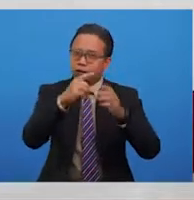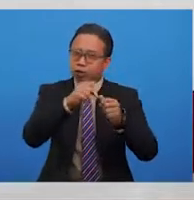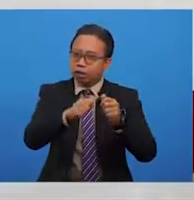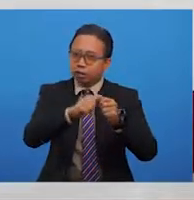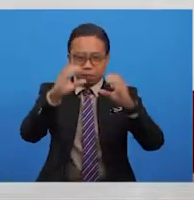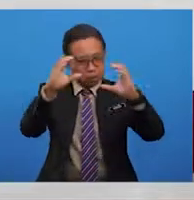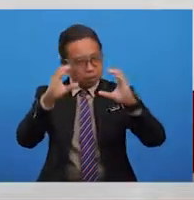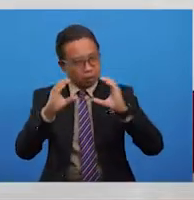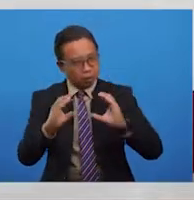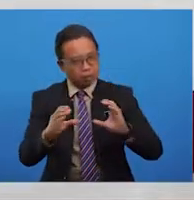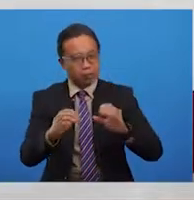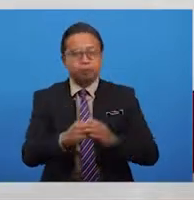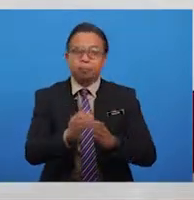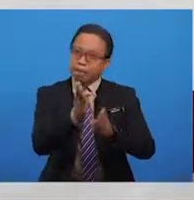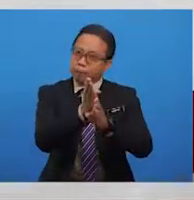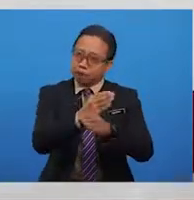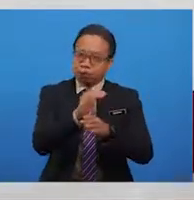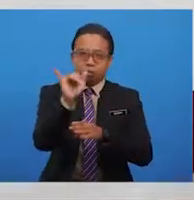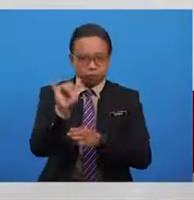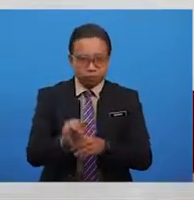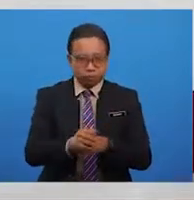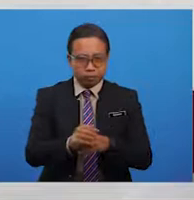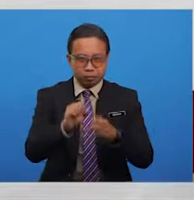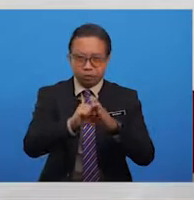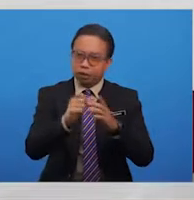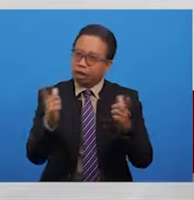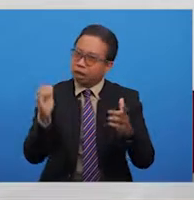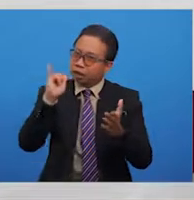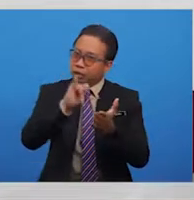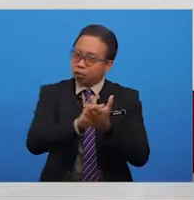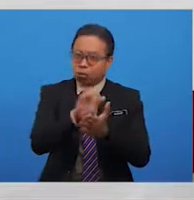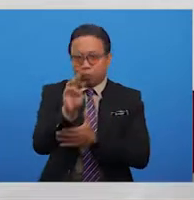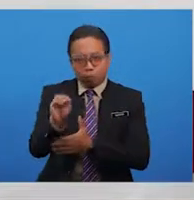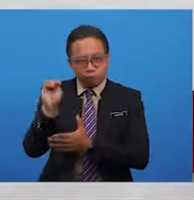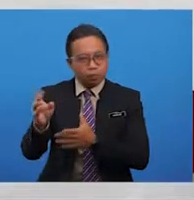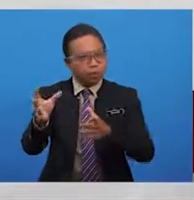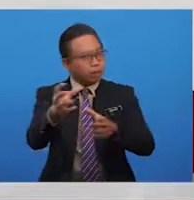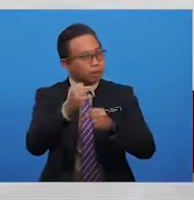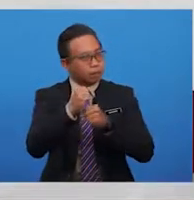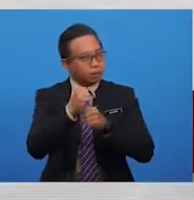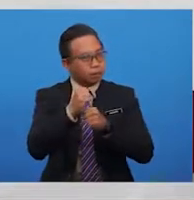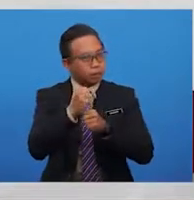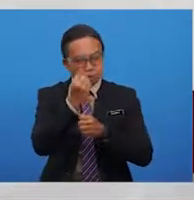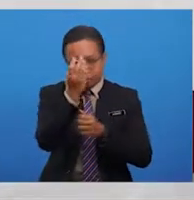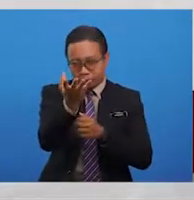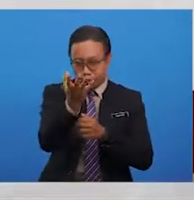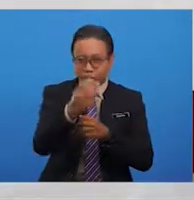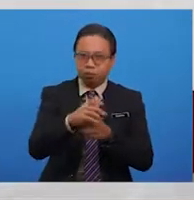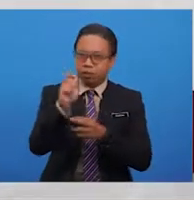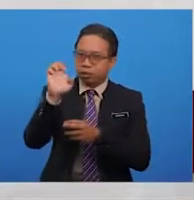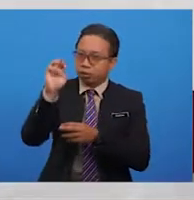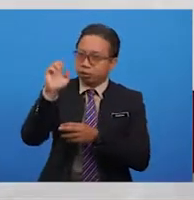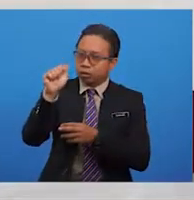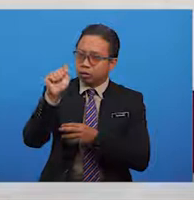sajak serta bentuknya. Selain itu, murid-murid juga dapat menyatakan tema dan